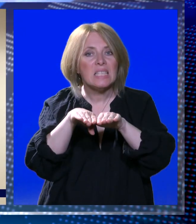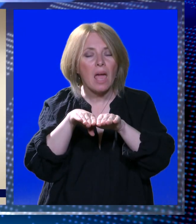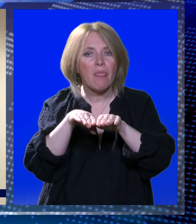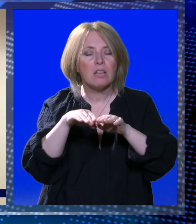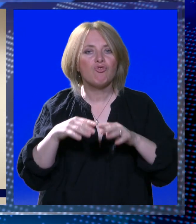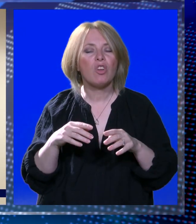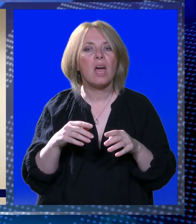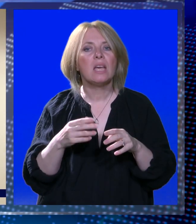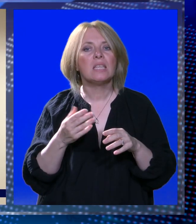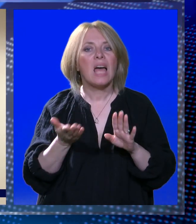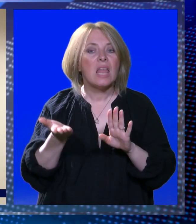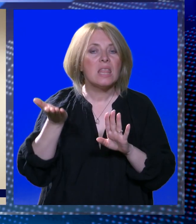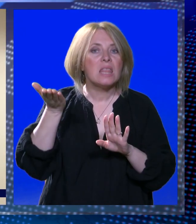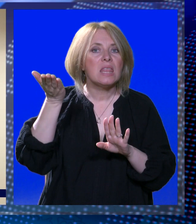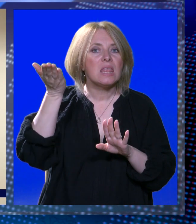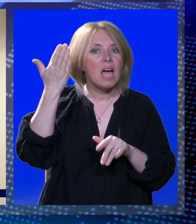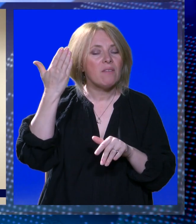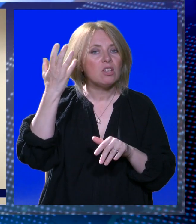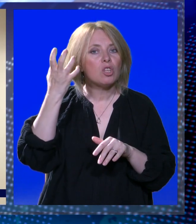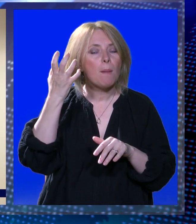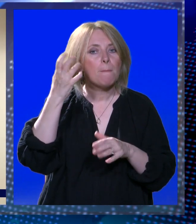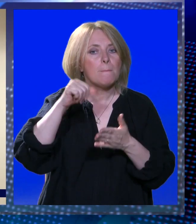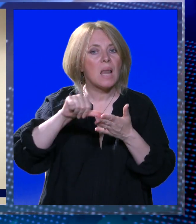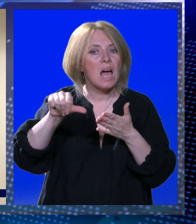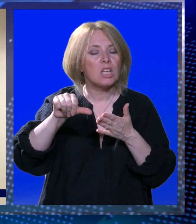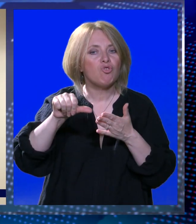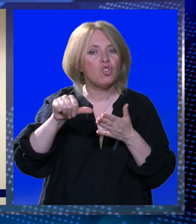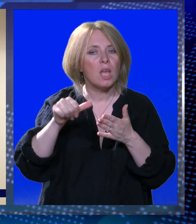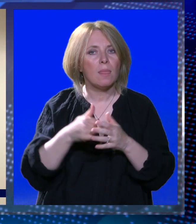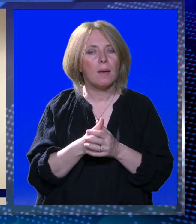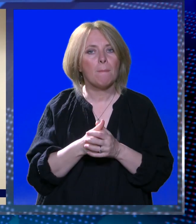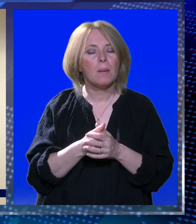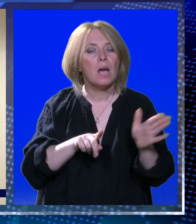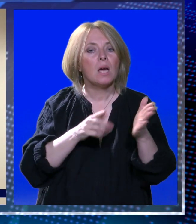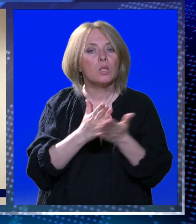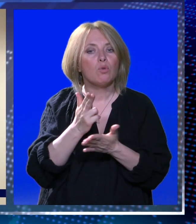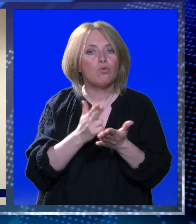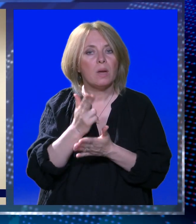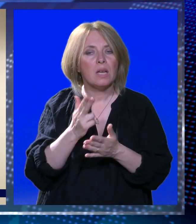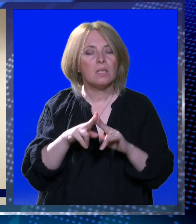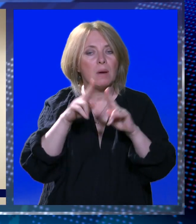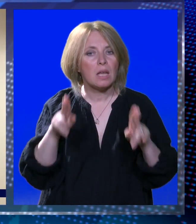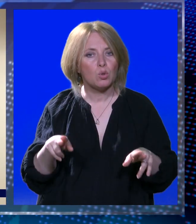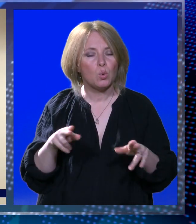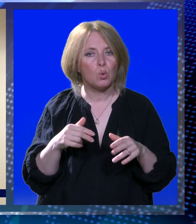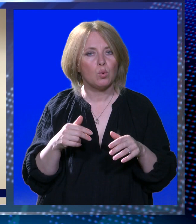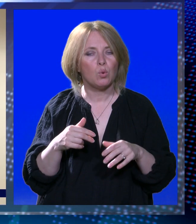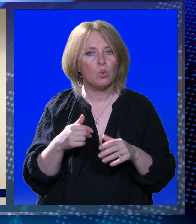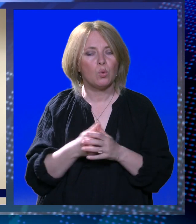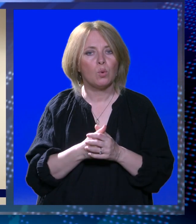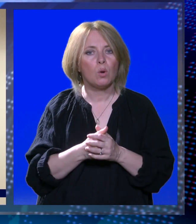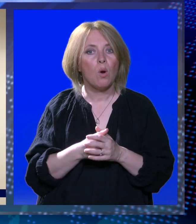izjednače sa najviše plaćenim službenicima na sudu,